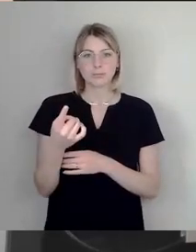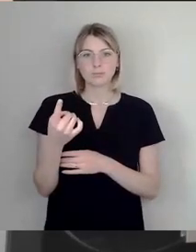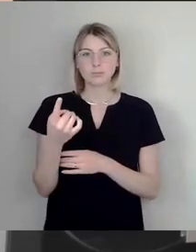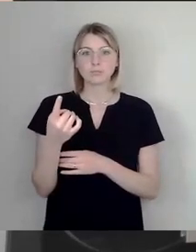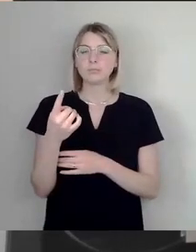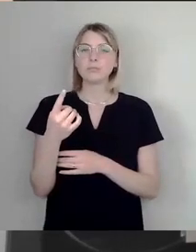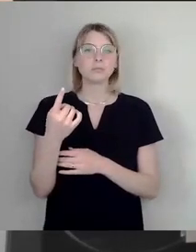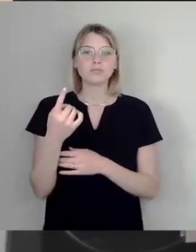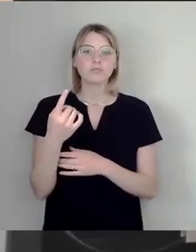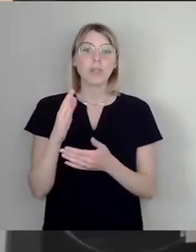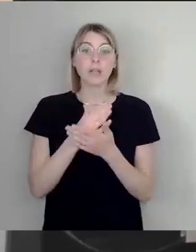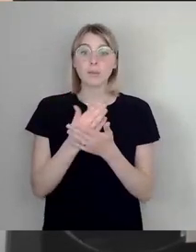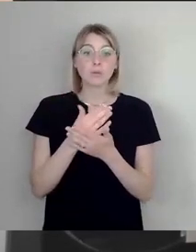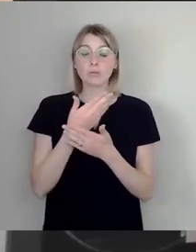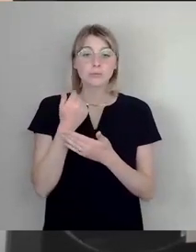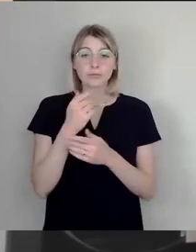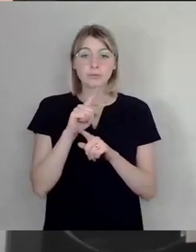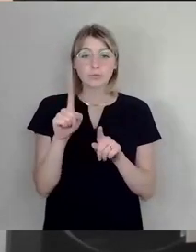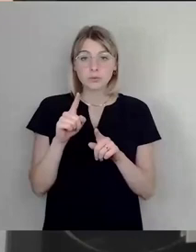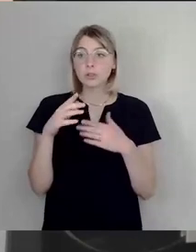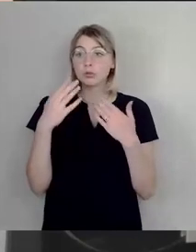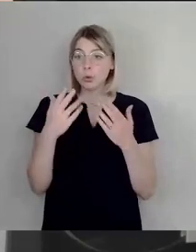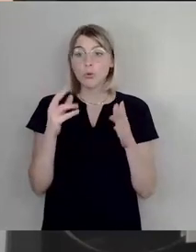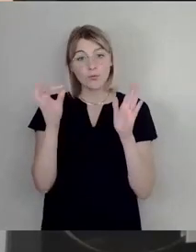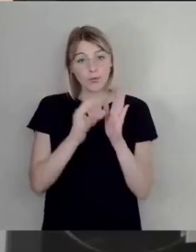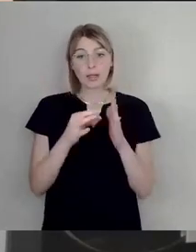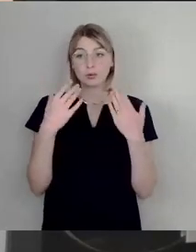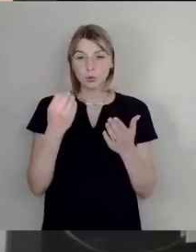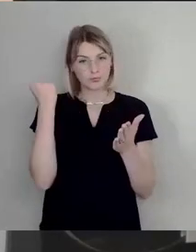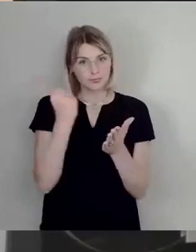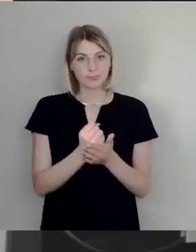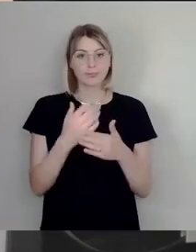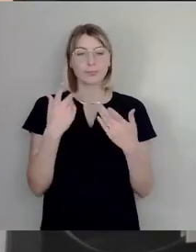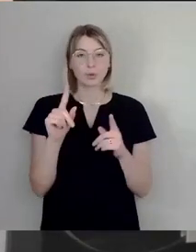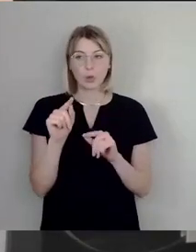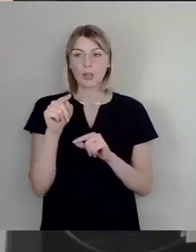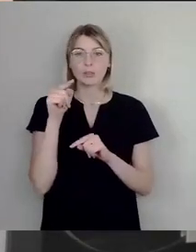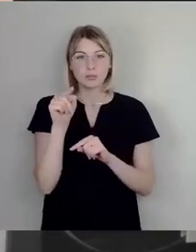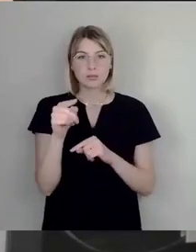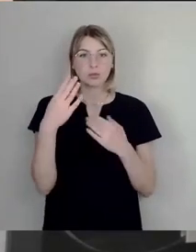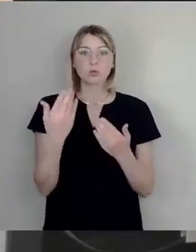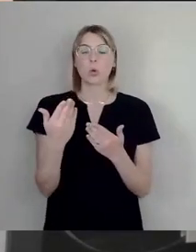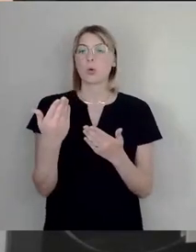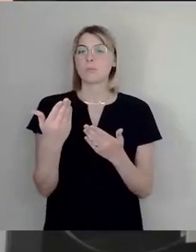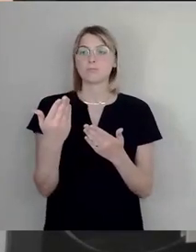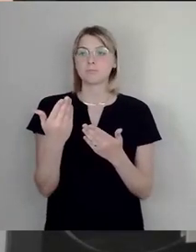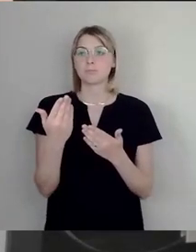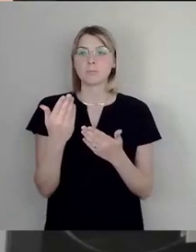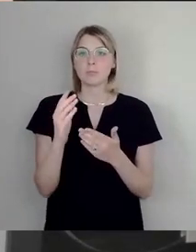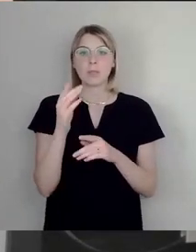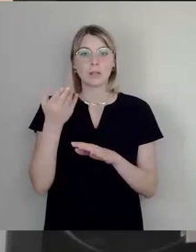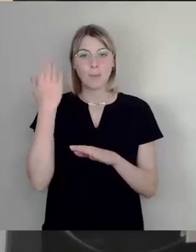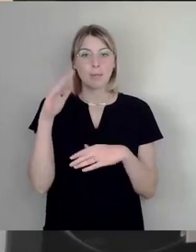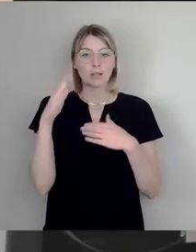das ist ein Fakt. Und ich meine, dass solche Karriere ohne eine systemtragende Positionierung wohl kaum möglich gewesen ist.